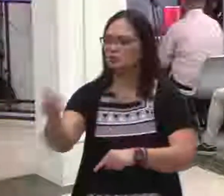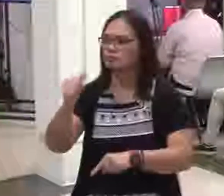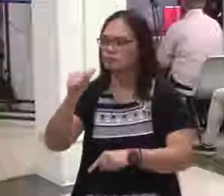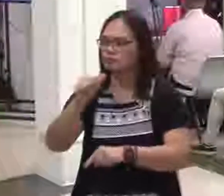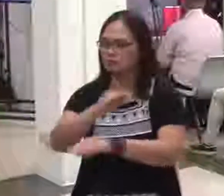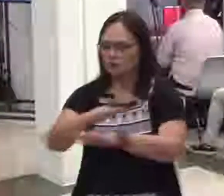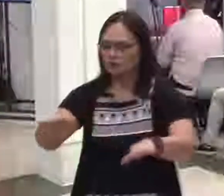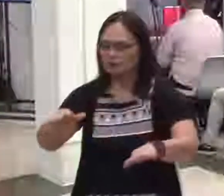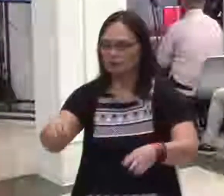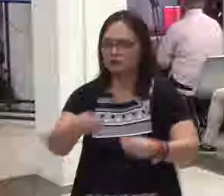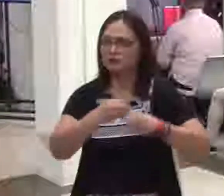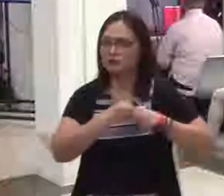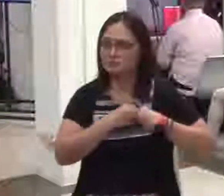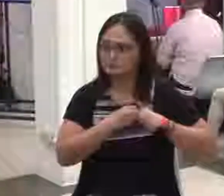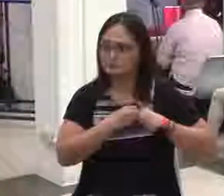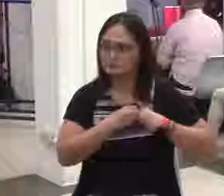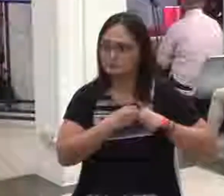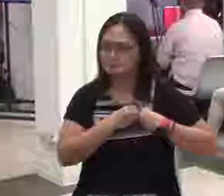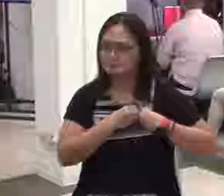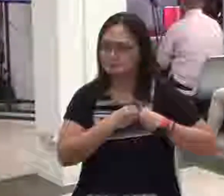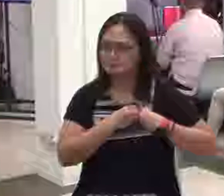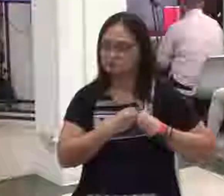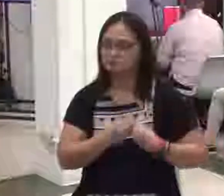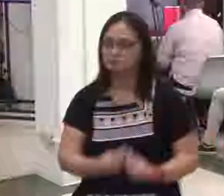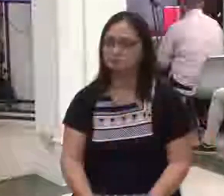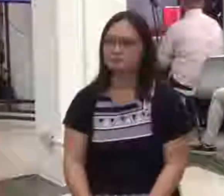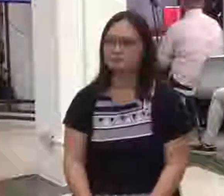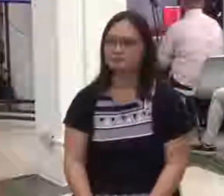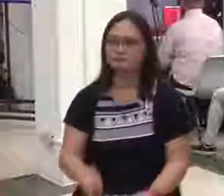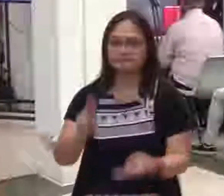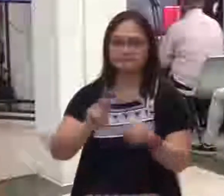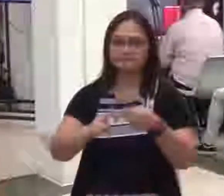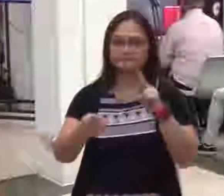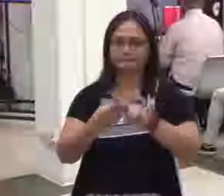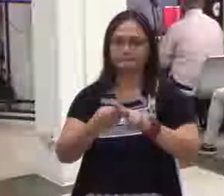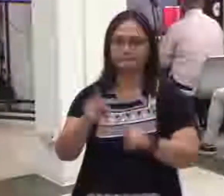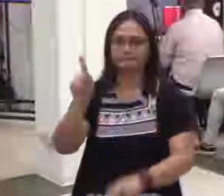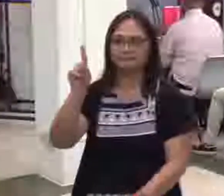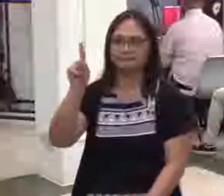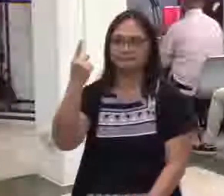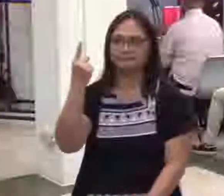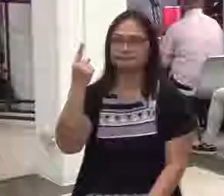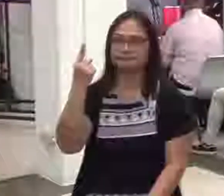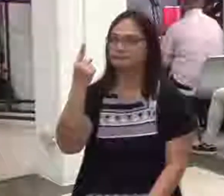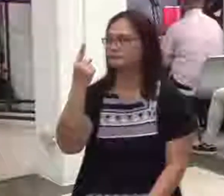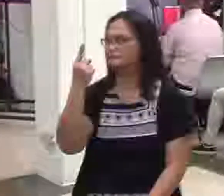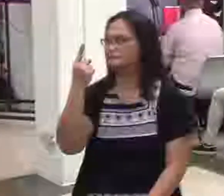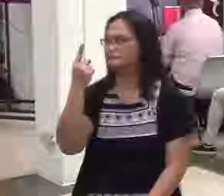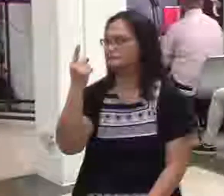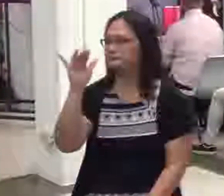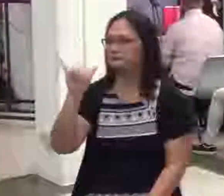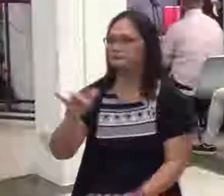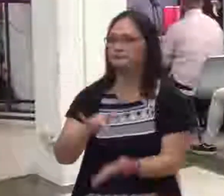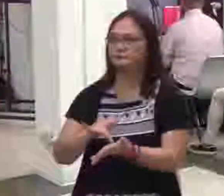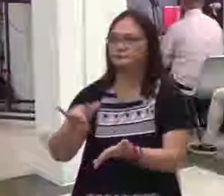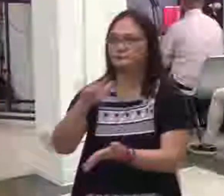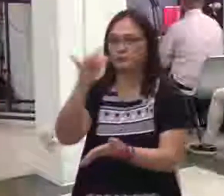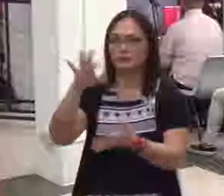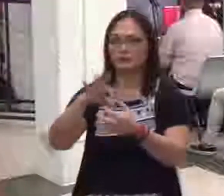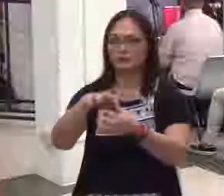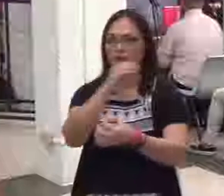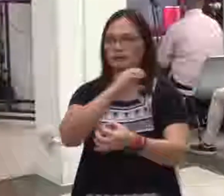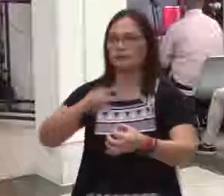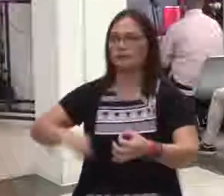Okay. Now. Number one. Ang glory po ng Panginoon sa atin